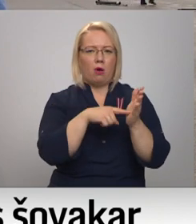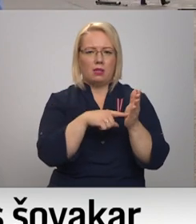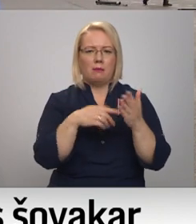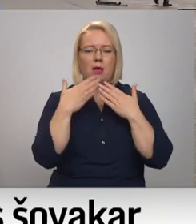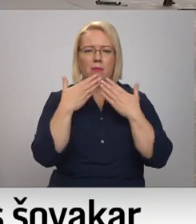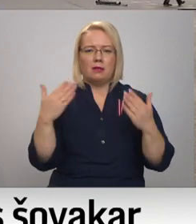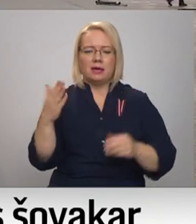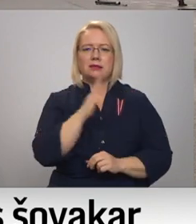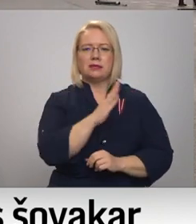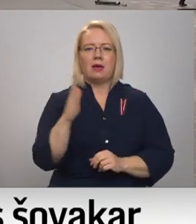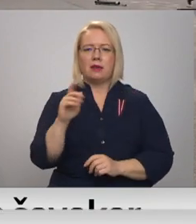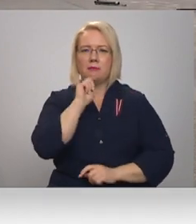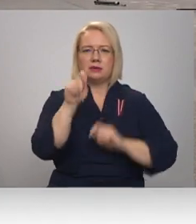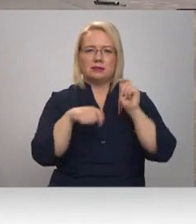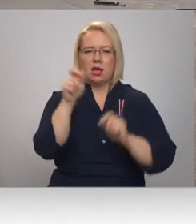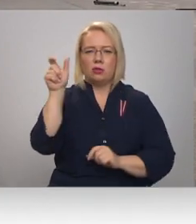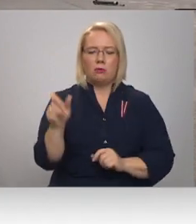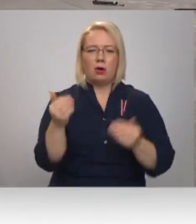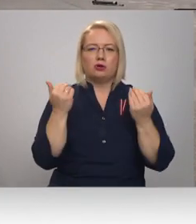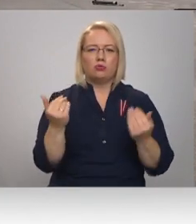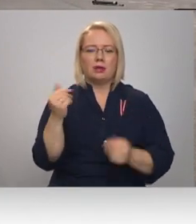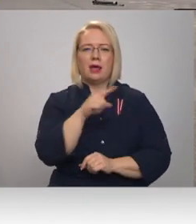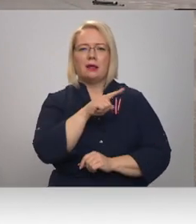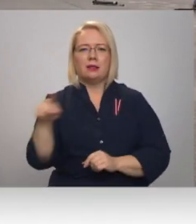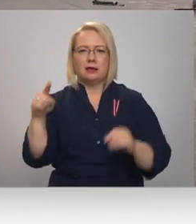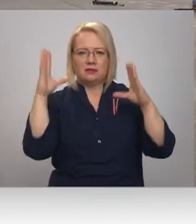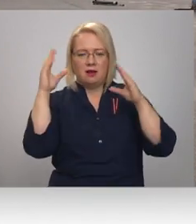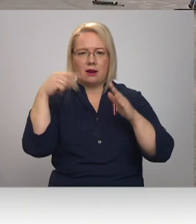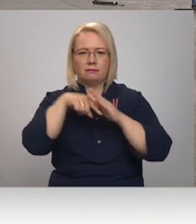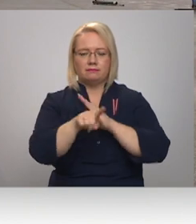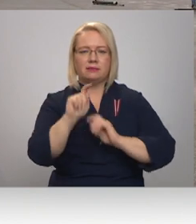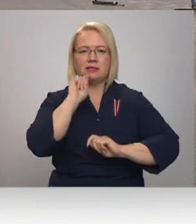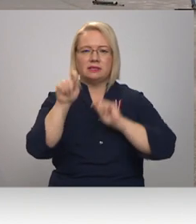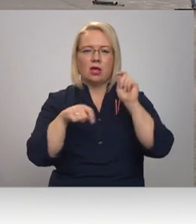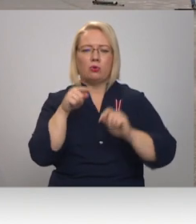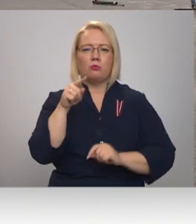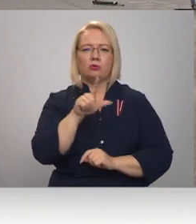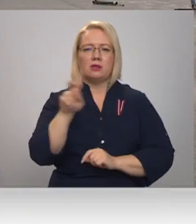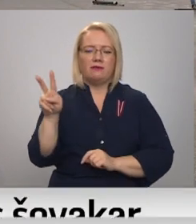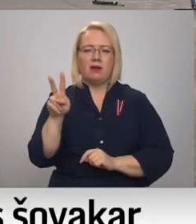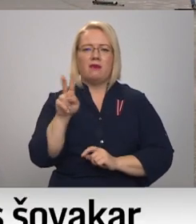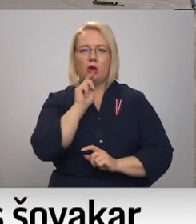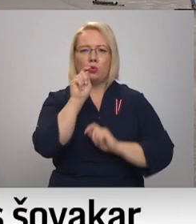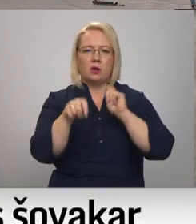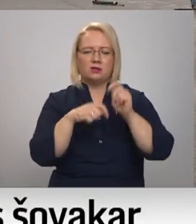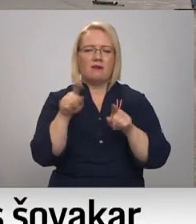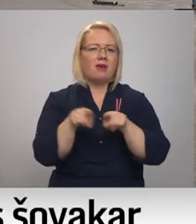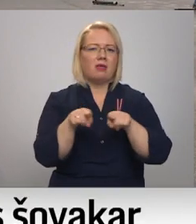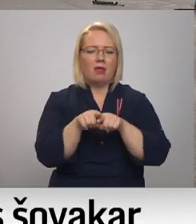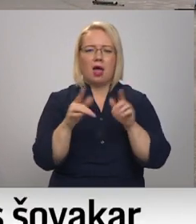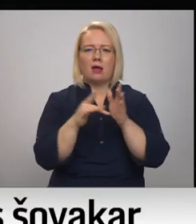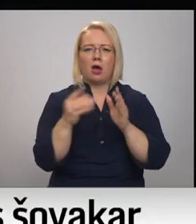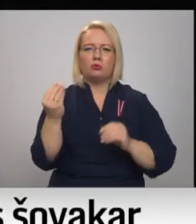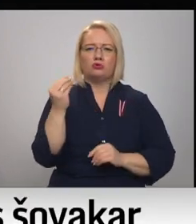paldies katram ziedotājiem tiešām vēl šodien līdz pat vakarām ieiet ziedot LV portālā, var noziedot vienalga kādu